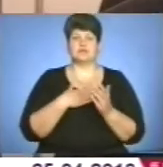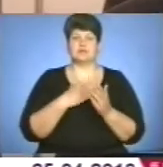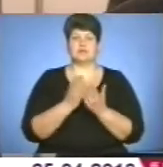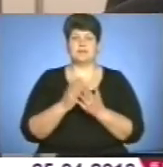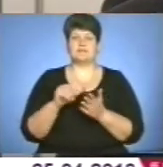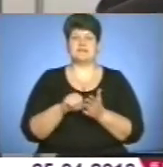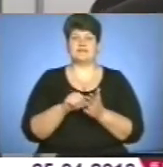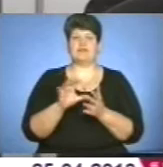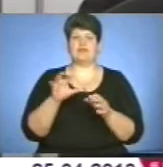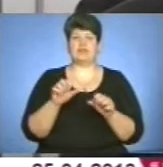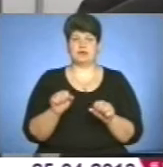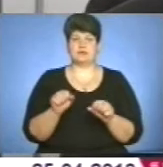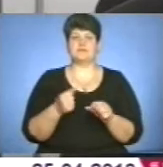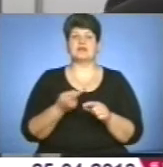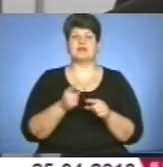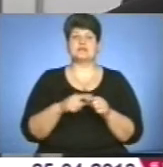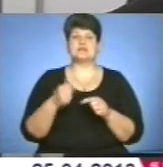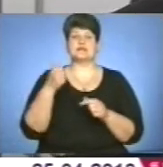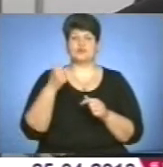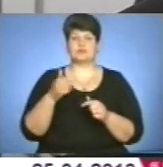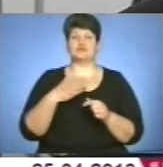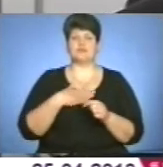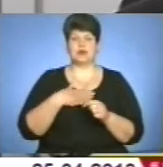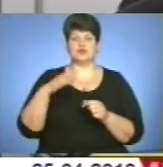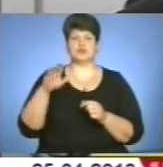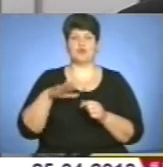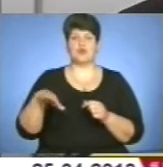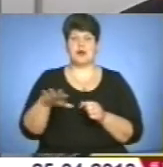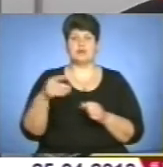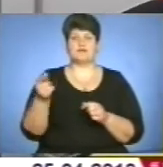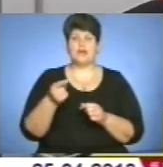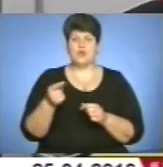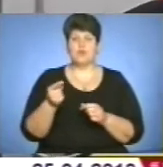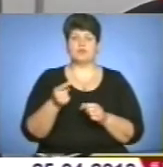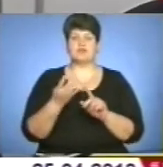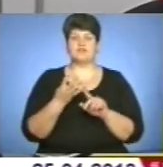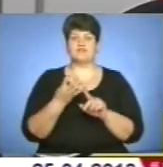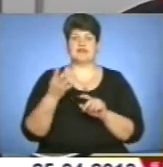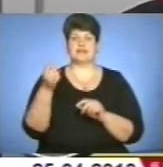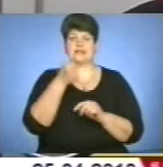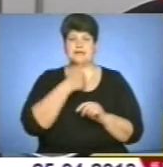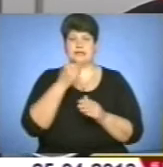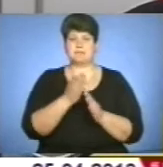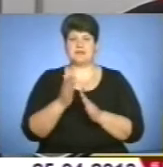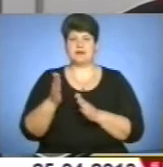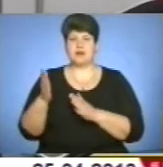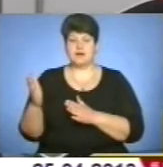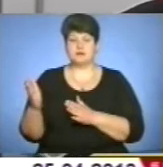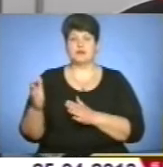Це добре, що в нашому краї, іменно в Тернополі, четвертий рік поспіль проводиться